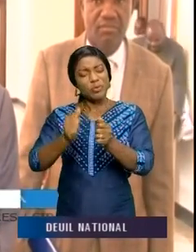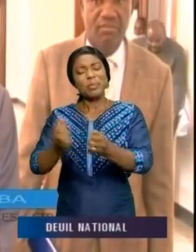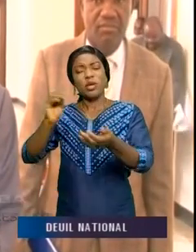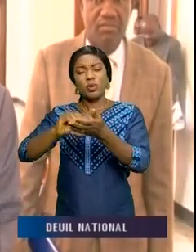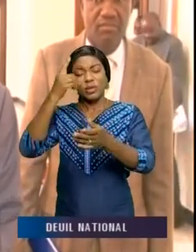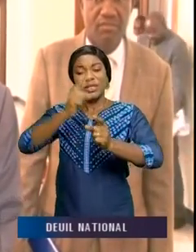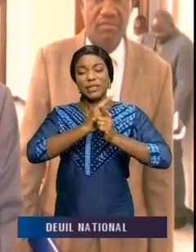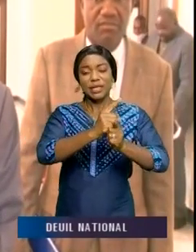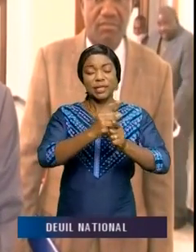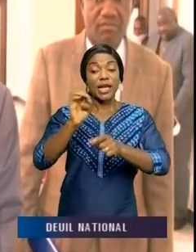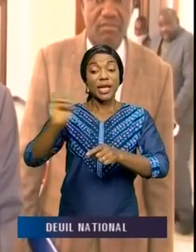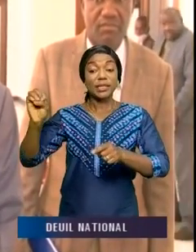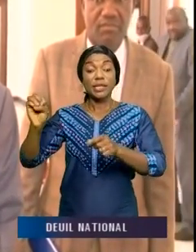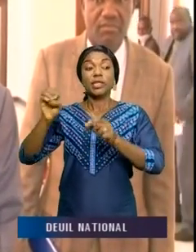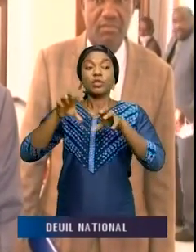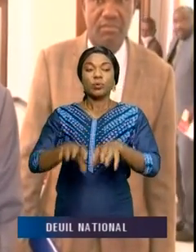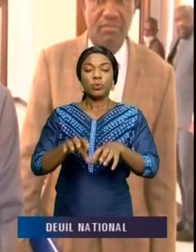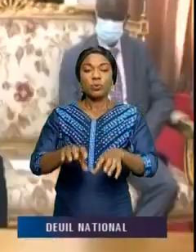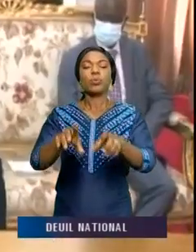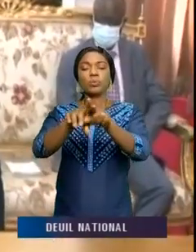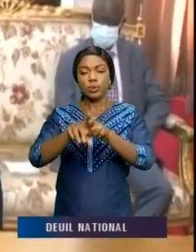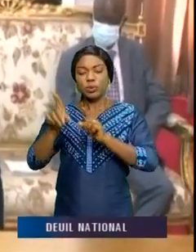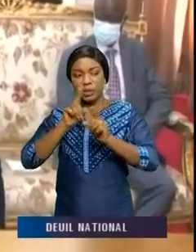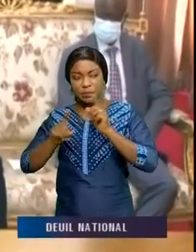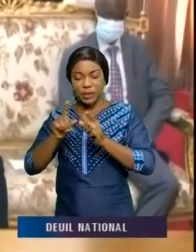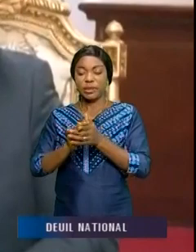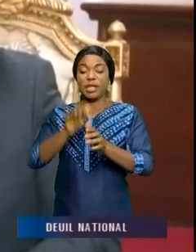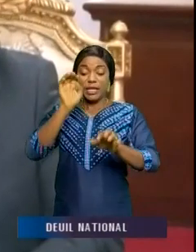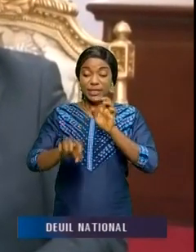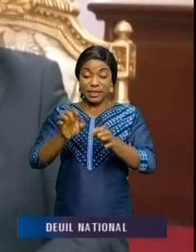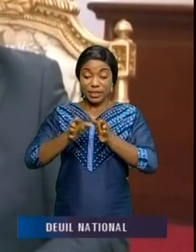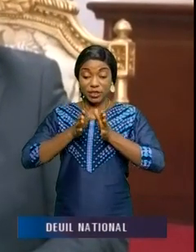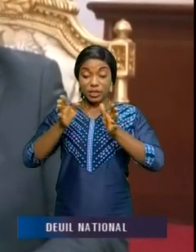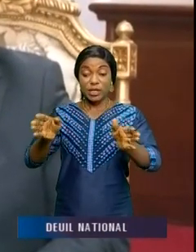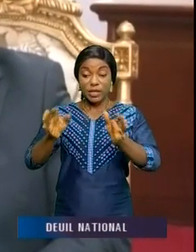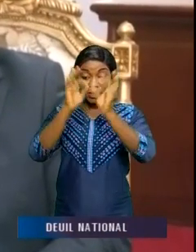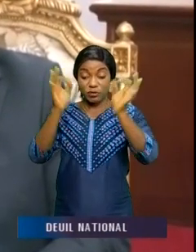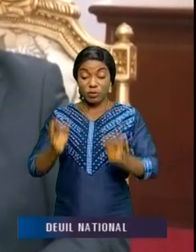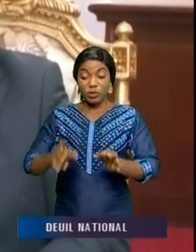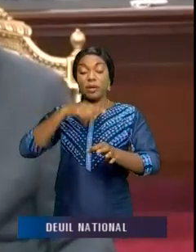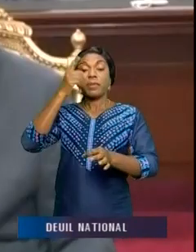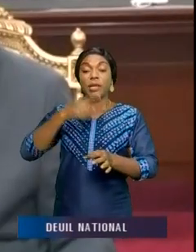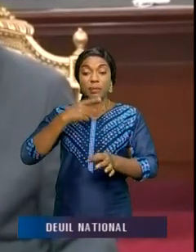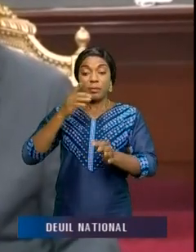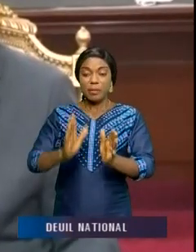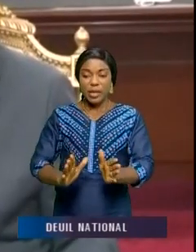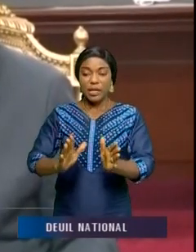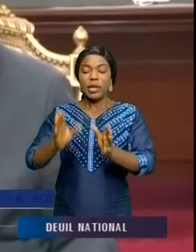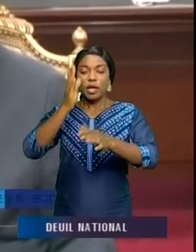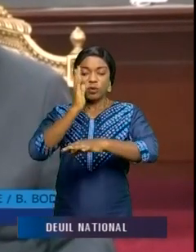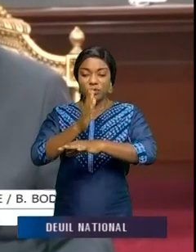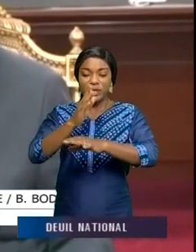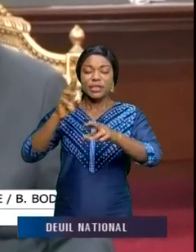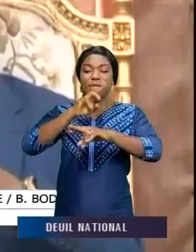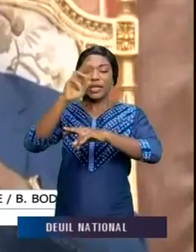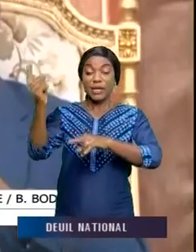sécuritaire à l'est de la RDC et nous travaillons dessus. Les secrétaires généraux du Forum du Parlement de la Conférence internationale sur